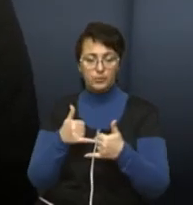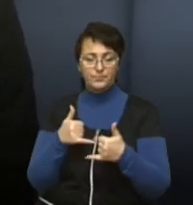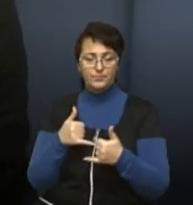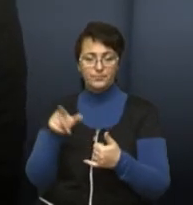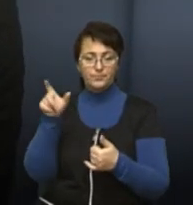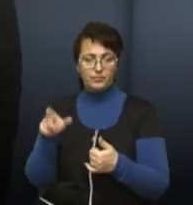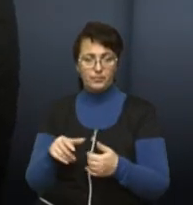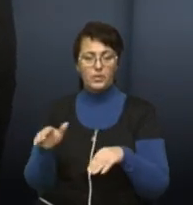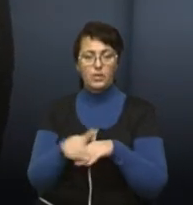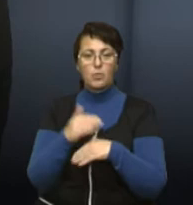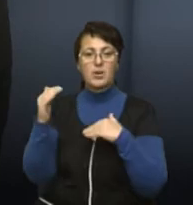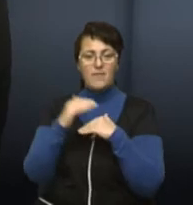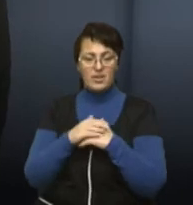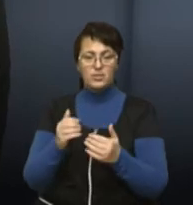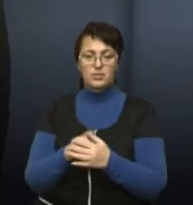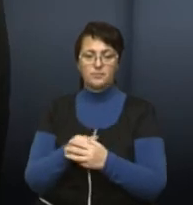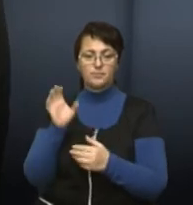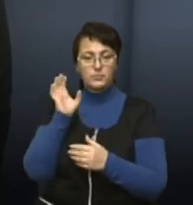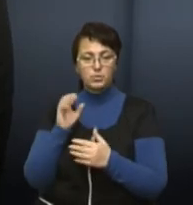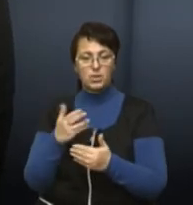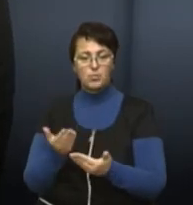телефонний дзвоник. Доброго вечора, ми вас слухаємо.